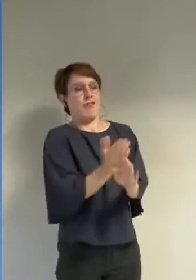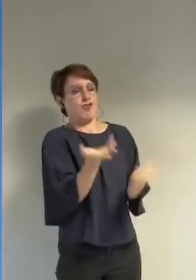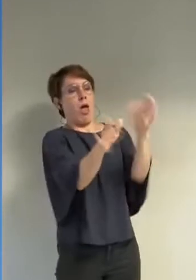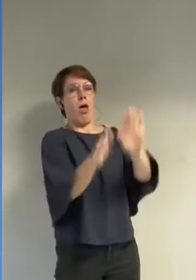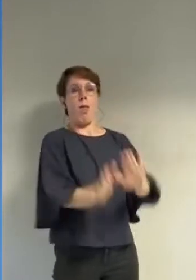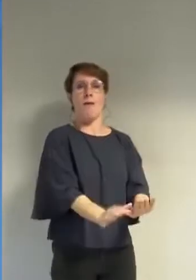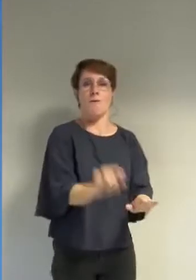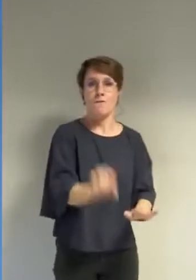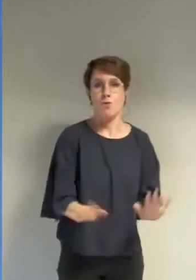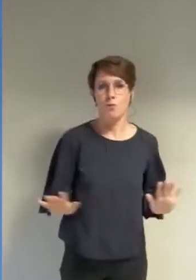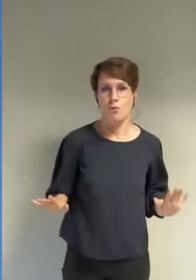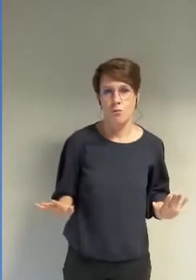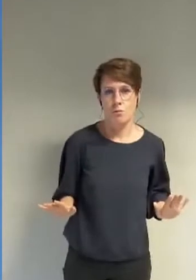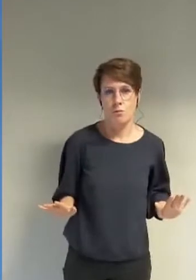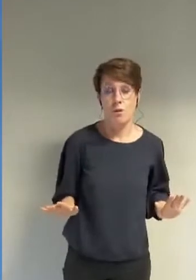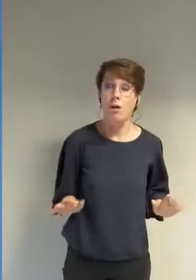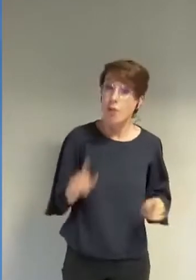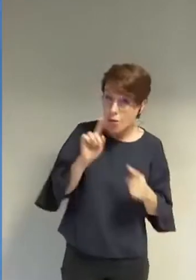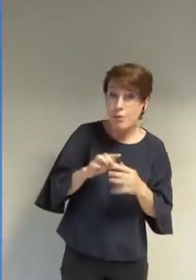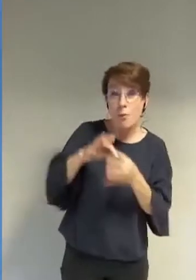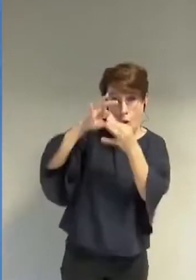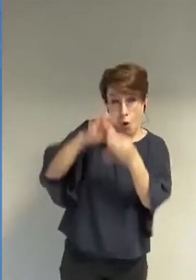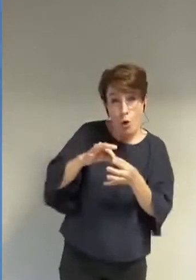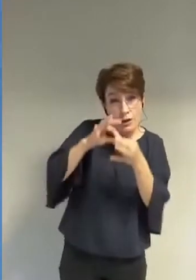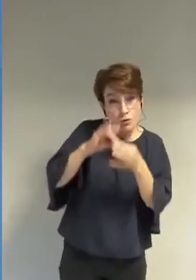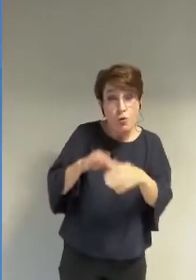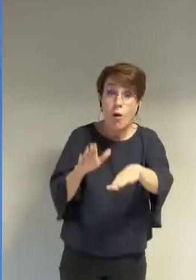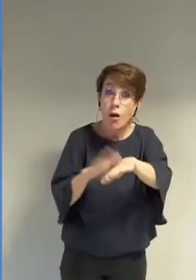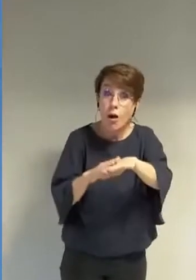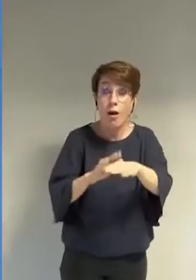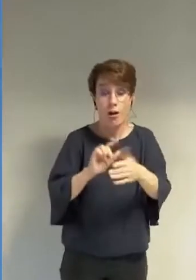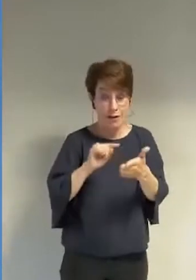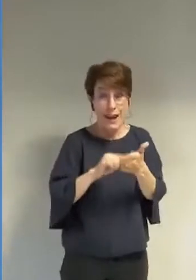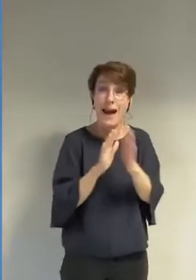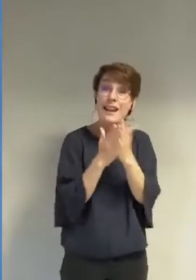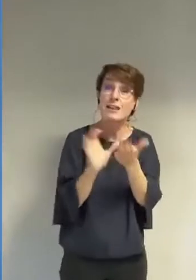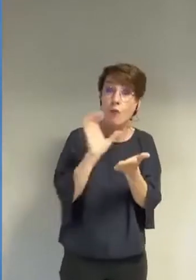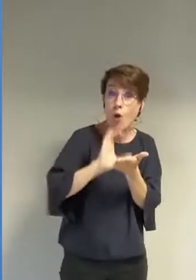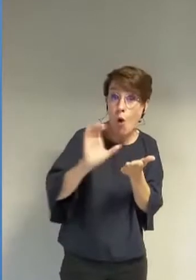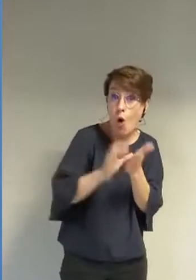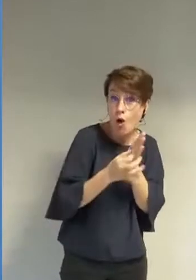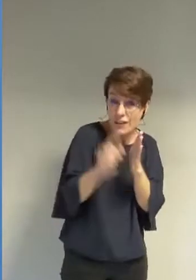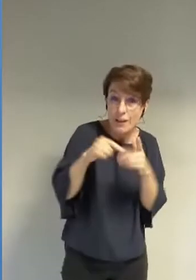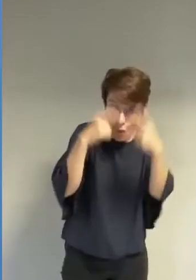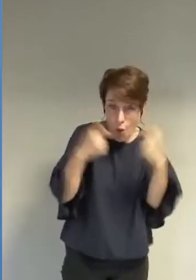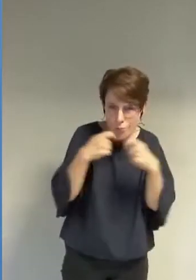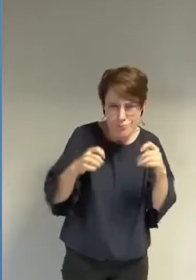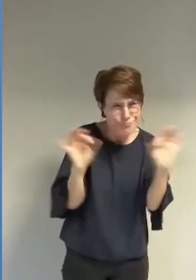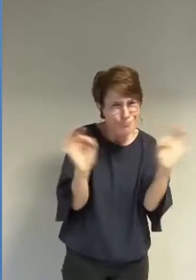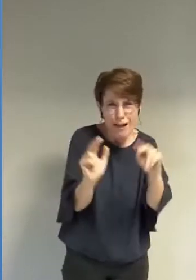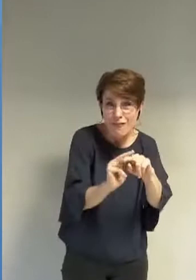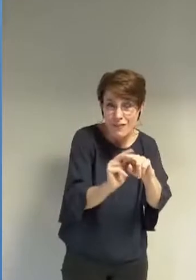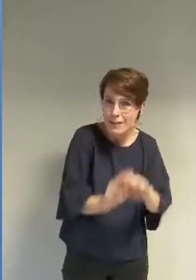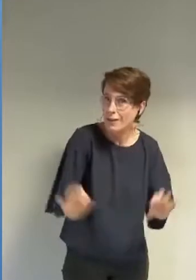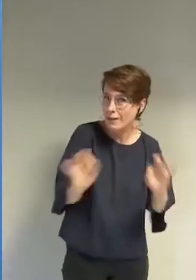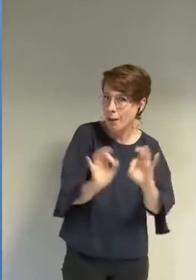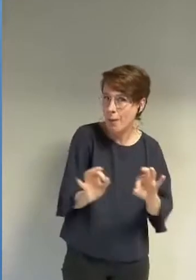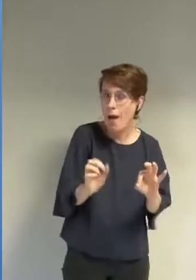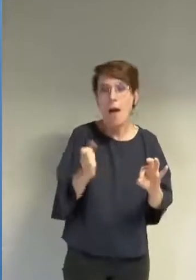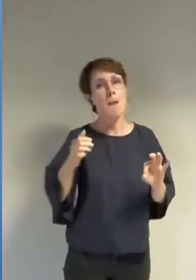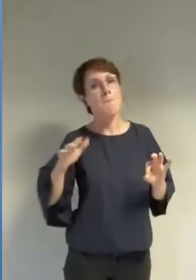sous couvert de la religion alors que le voile n'est pas une prescription coranique ils font croire aux femmes musulmanes que pour être